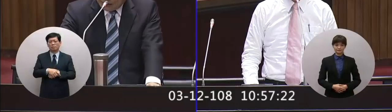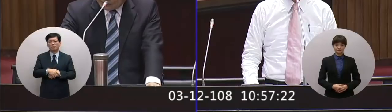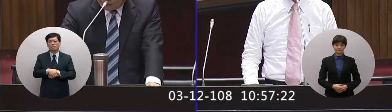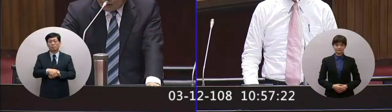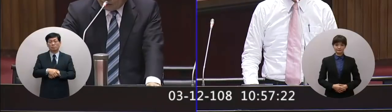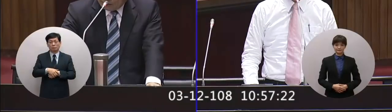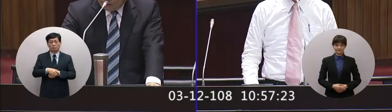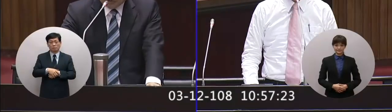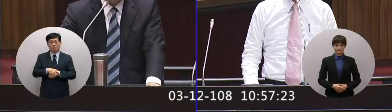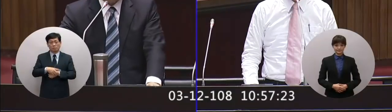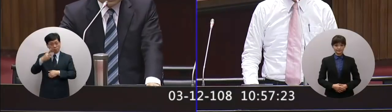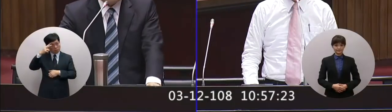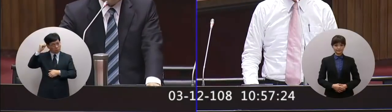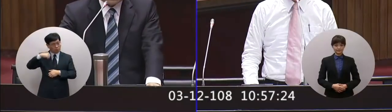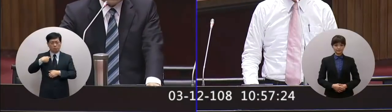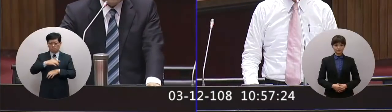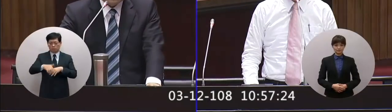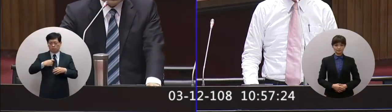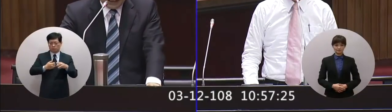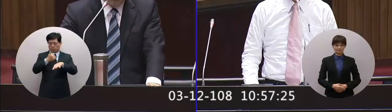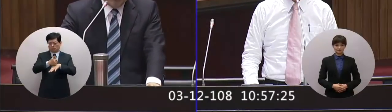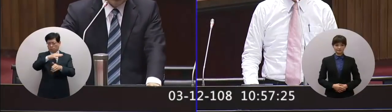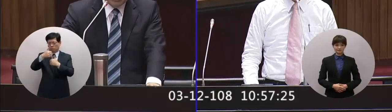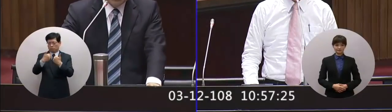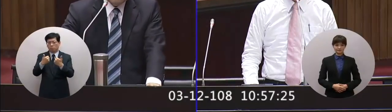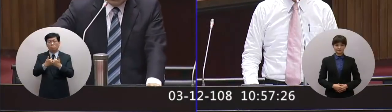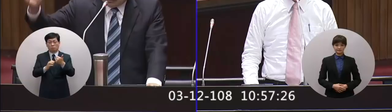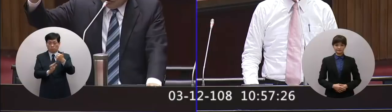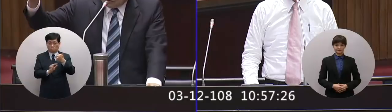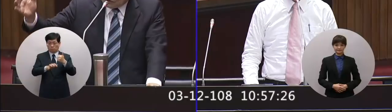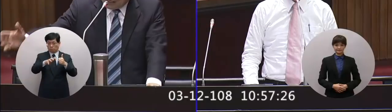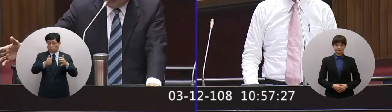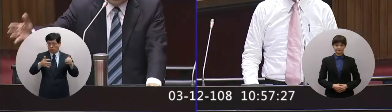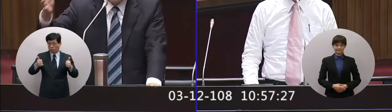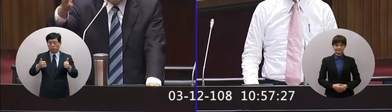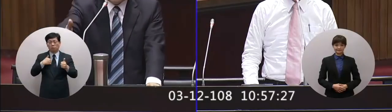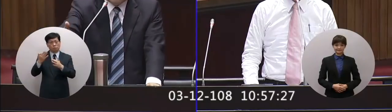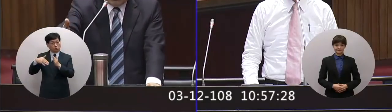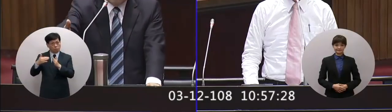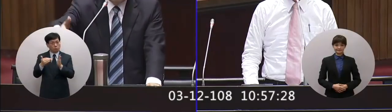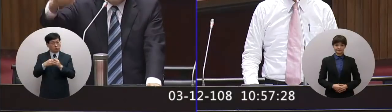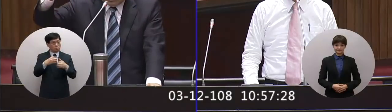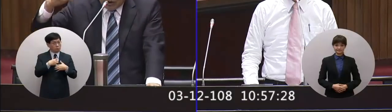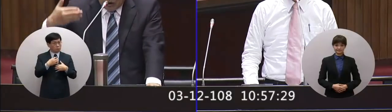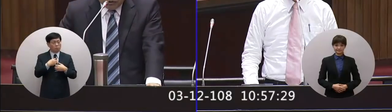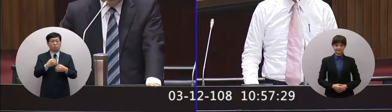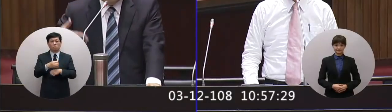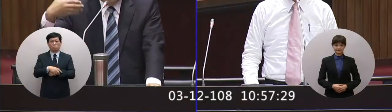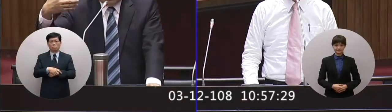後天早上我就要親自主持相關部會從校園到軍中